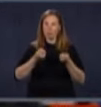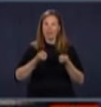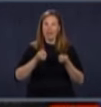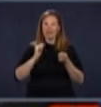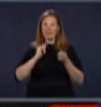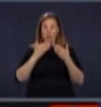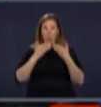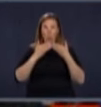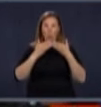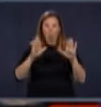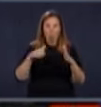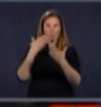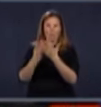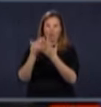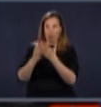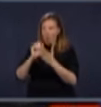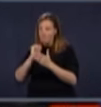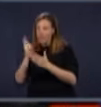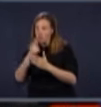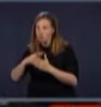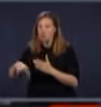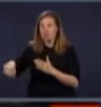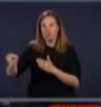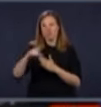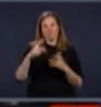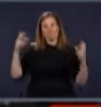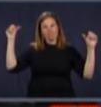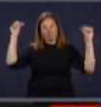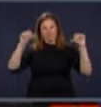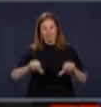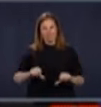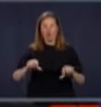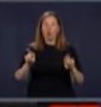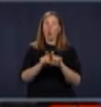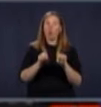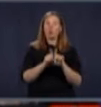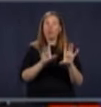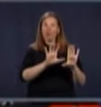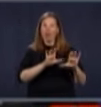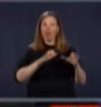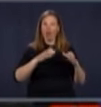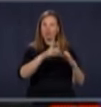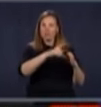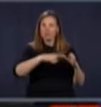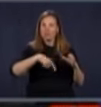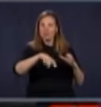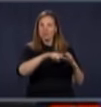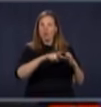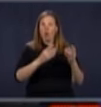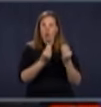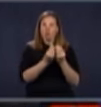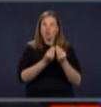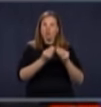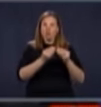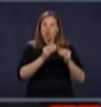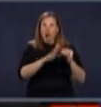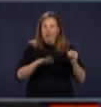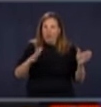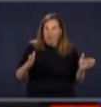ouvrir tout grand. Puis les classes, bon, c'est quand même dense. Et